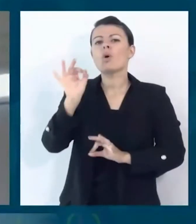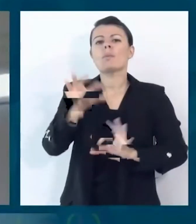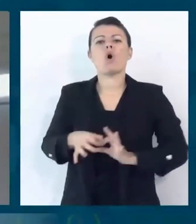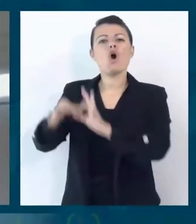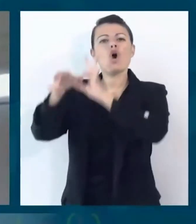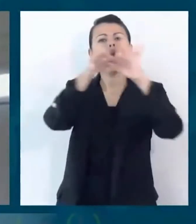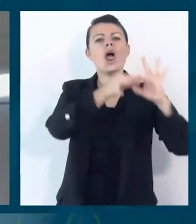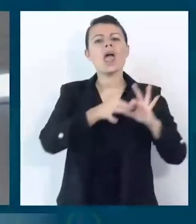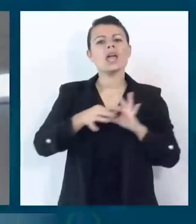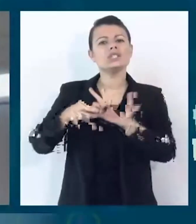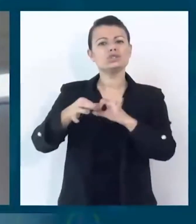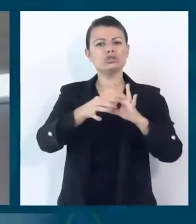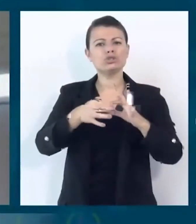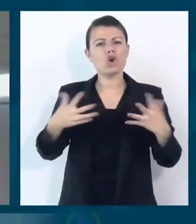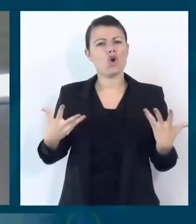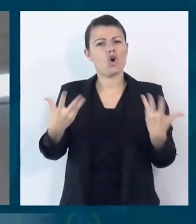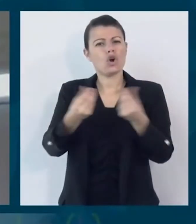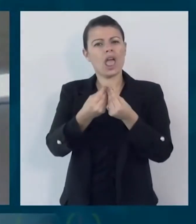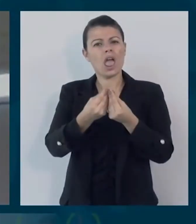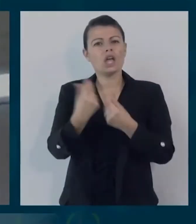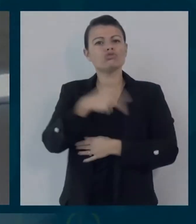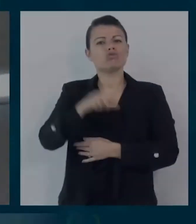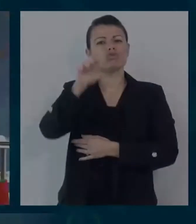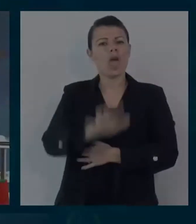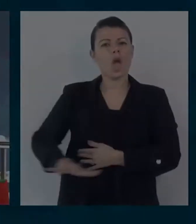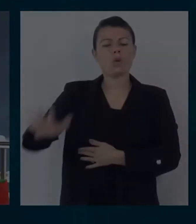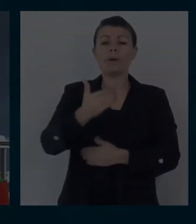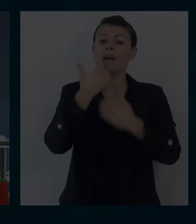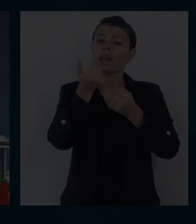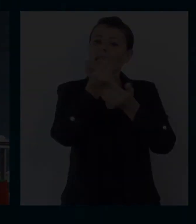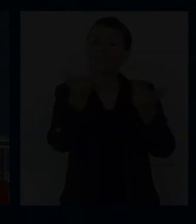Grazie mille e buon lavoro a tutti. Grazie.